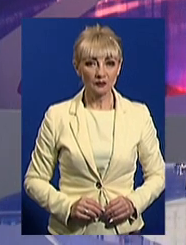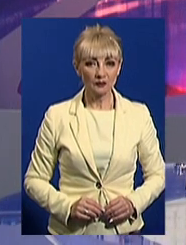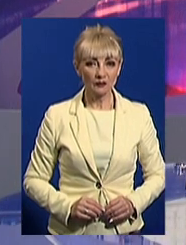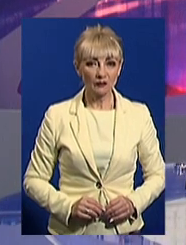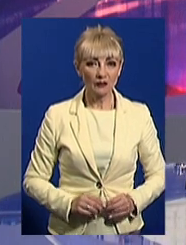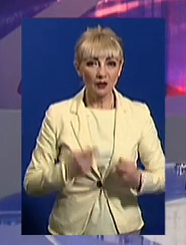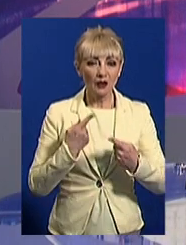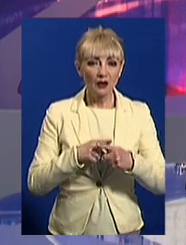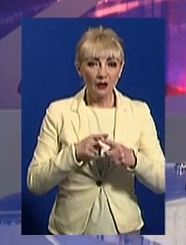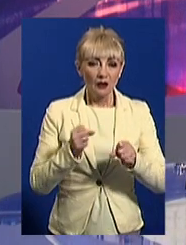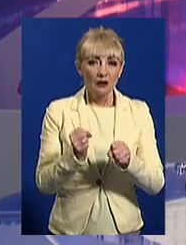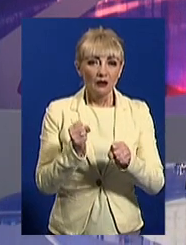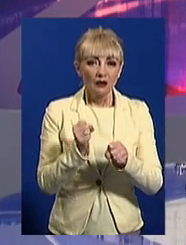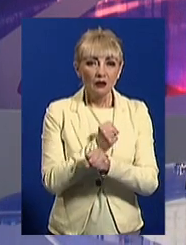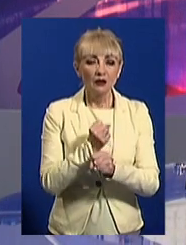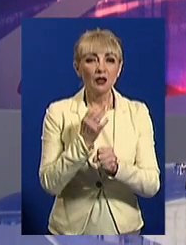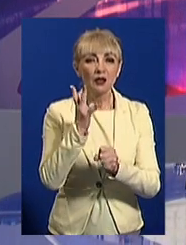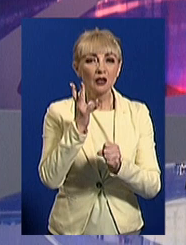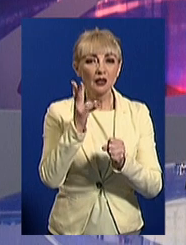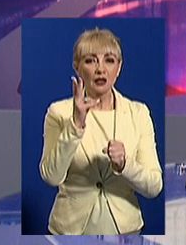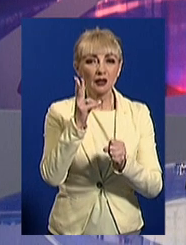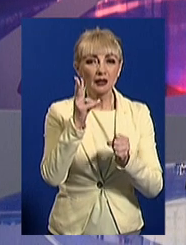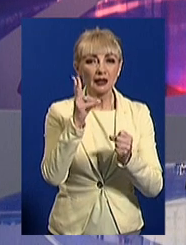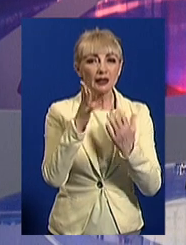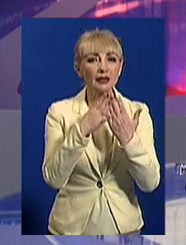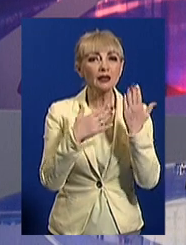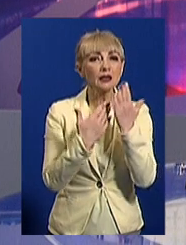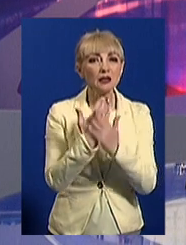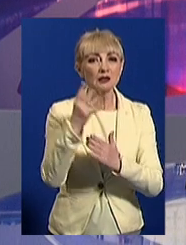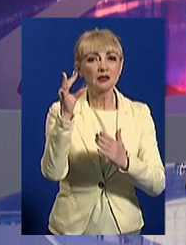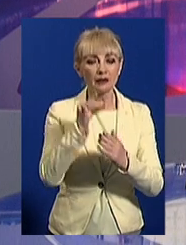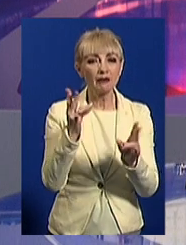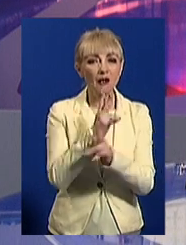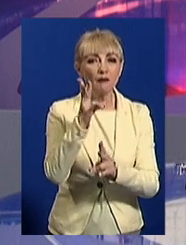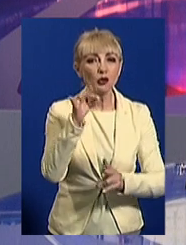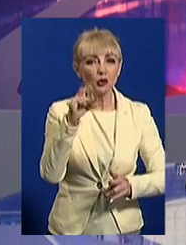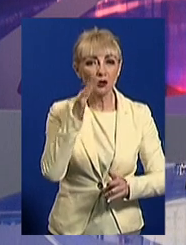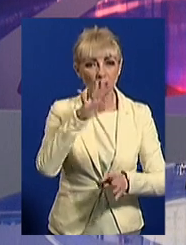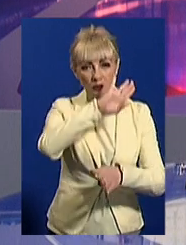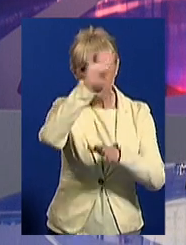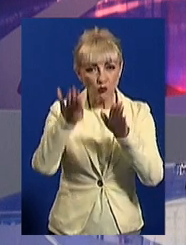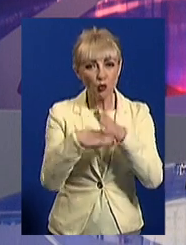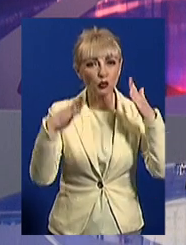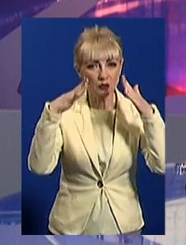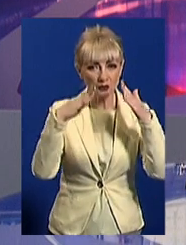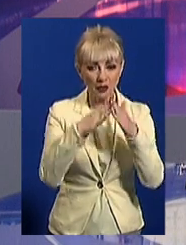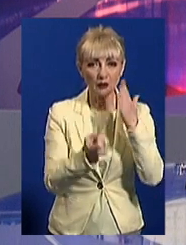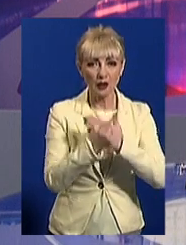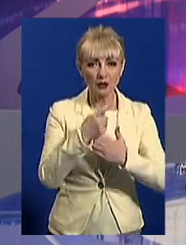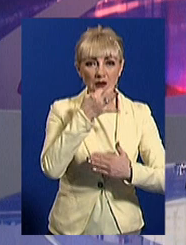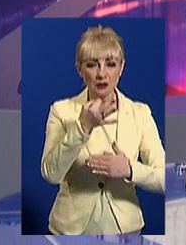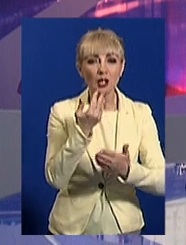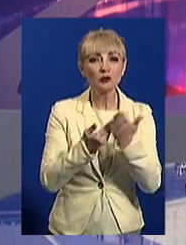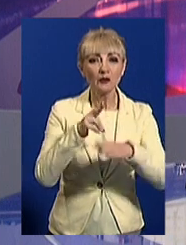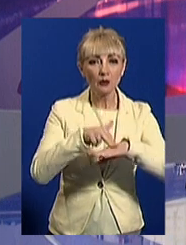Переломи кісток, тазу та голеностопу. Такі травми отримав чоловік, який опинився під завалами будівлі, повідомила речниця поліції